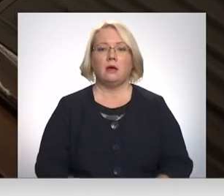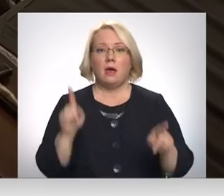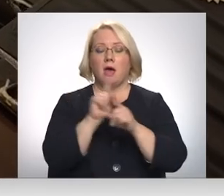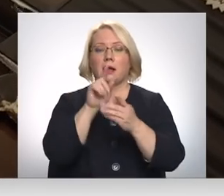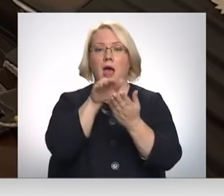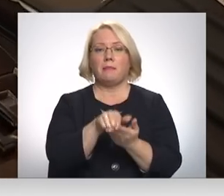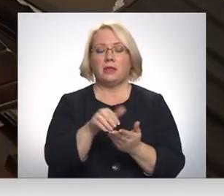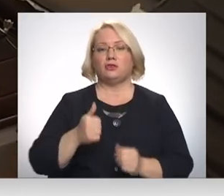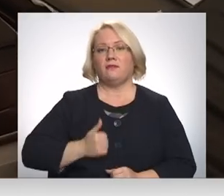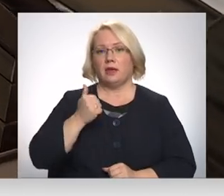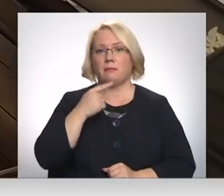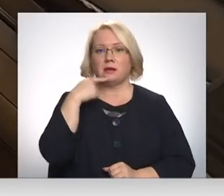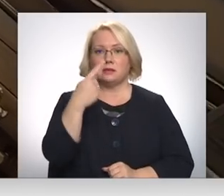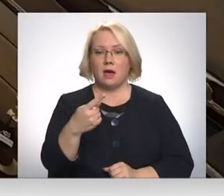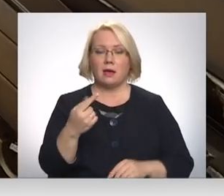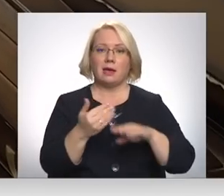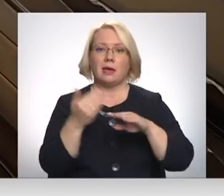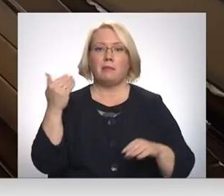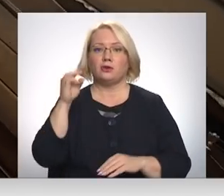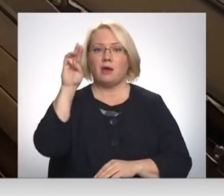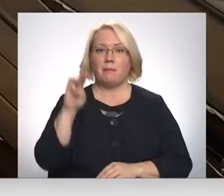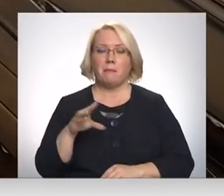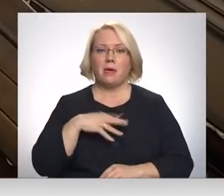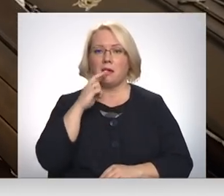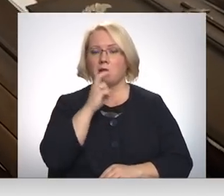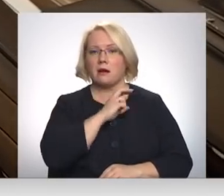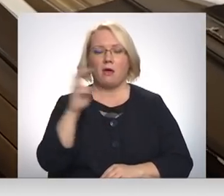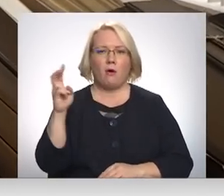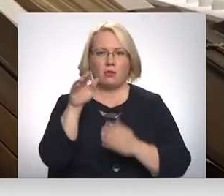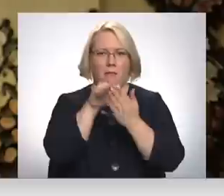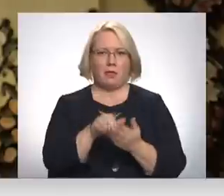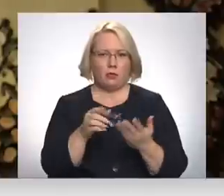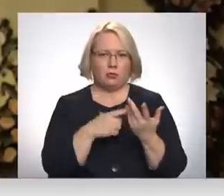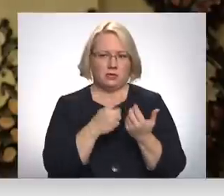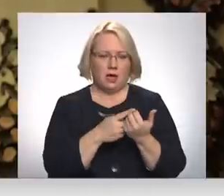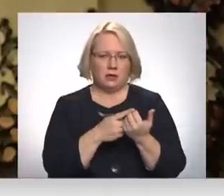jābadīšanas firmā uzsver. Iepriekšējā mēnesī bijis rekorda liels abadīto skaits.